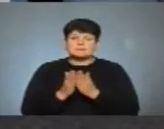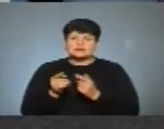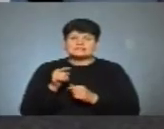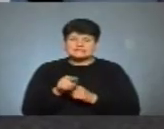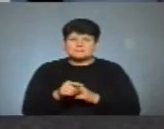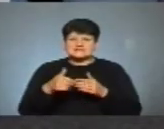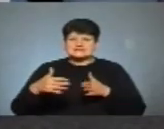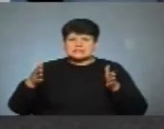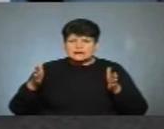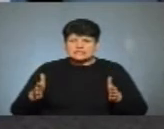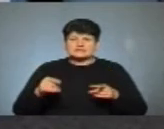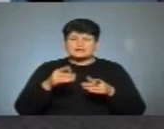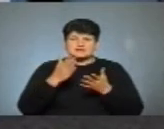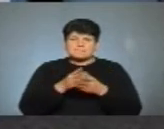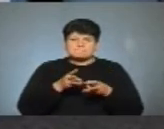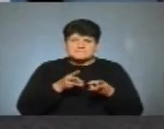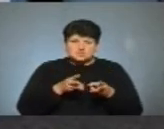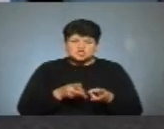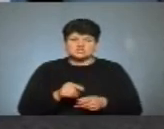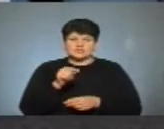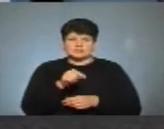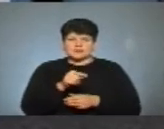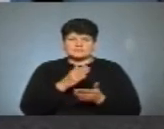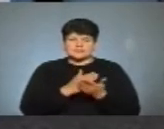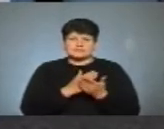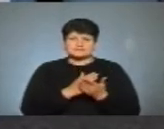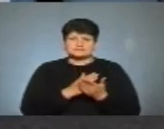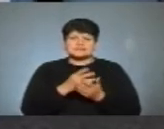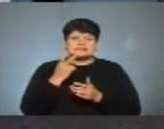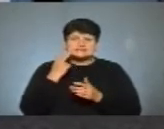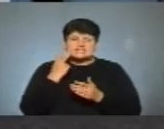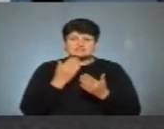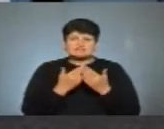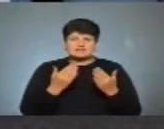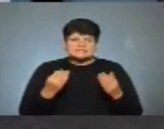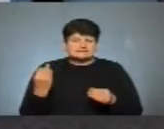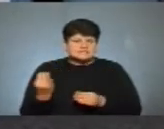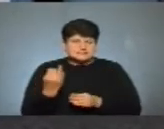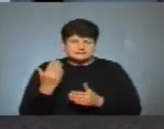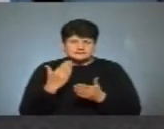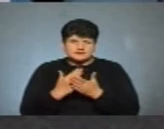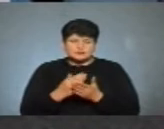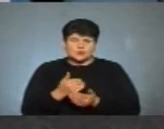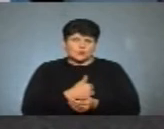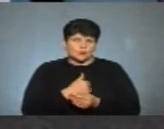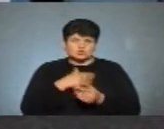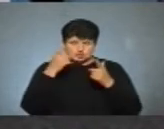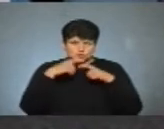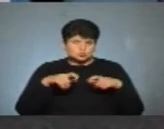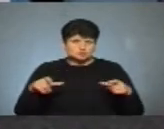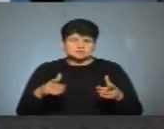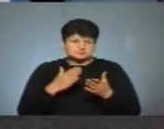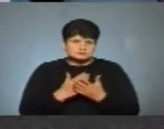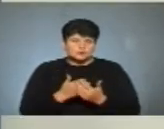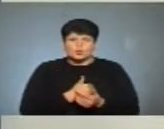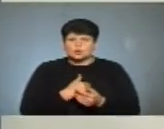скриня, там є пічка, там є завжди виставки цікаві, хочуться рушники,